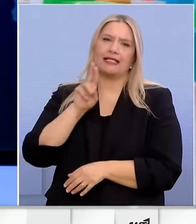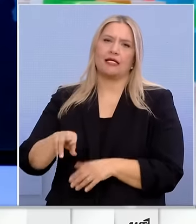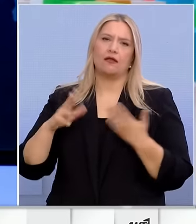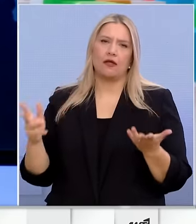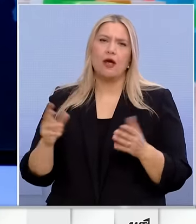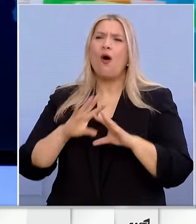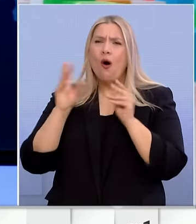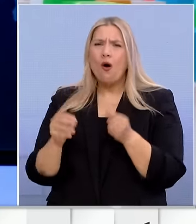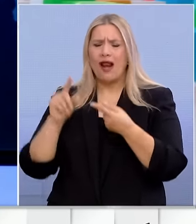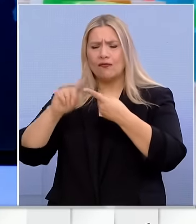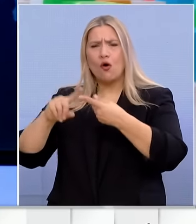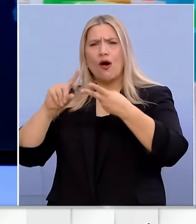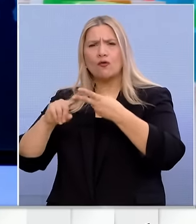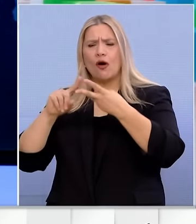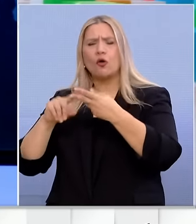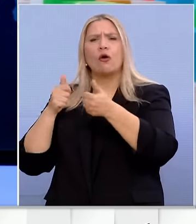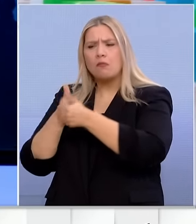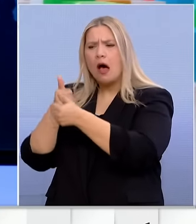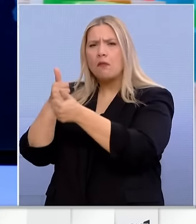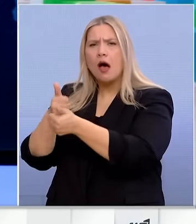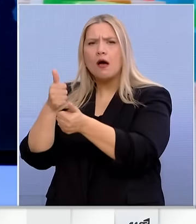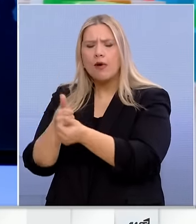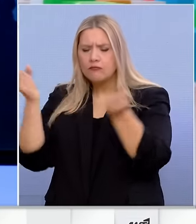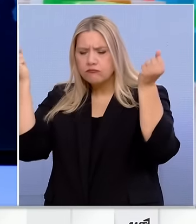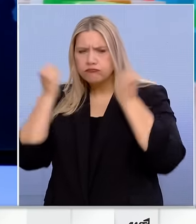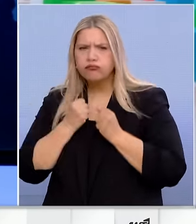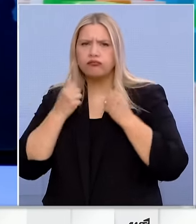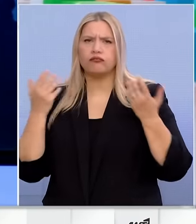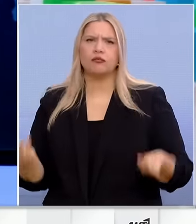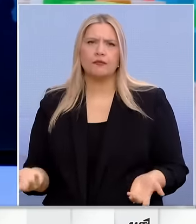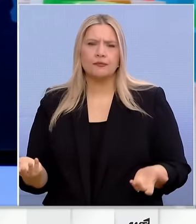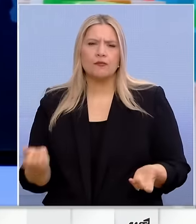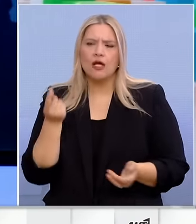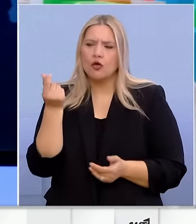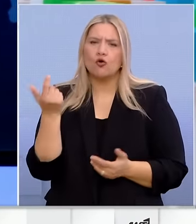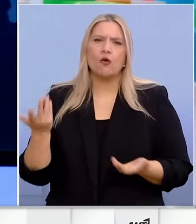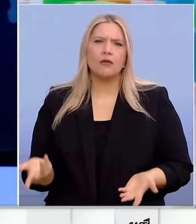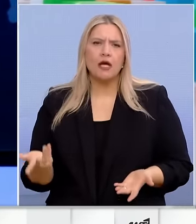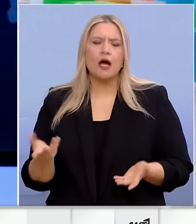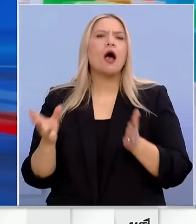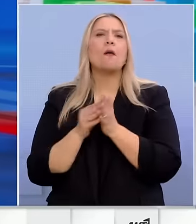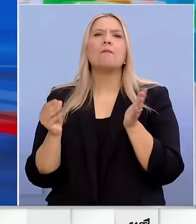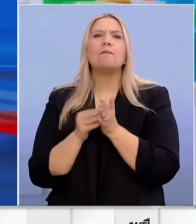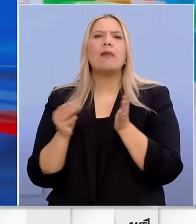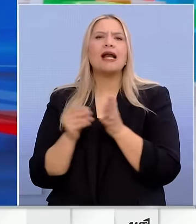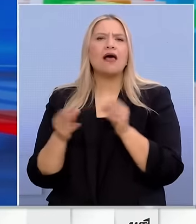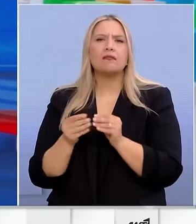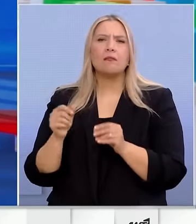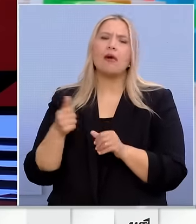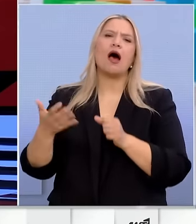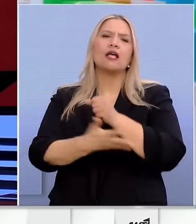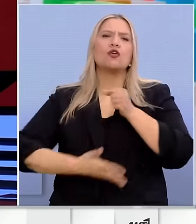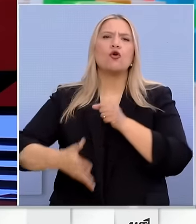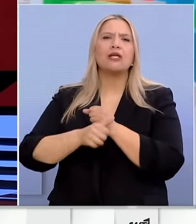προβλημάτων που έχει δημιουργήσει στην οικονομία επιλογές που έγιναν. Η εκτείναξη για παράδειγμα των λοιπασμάτων